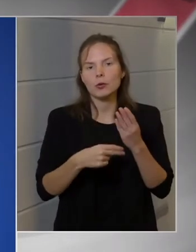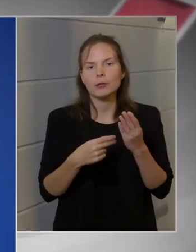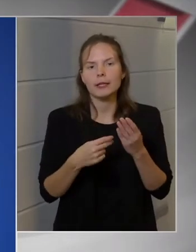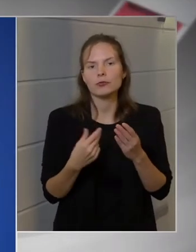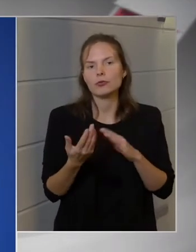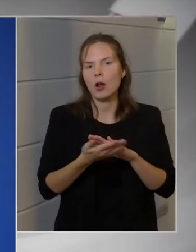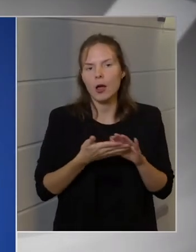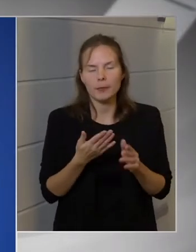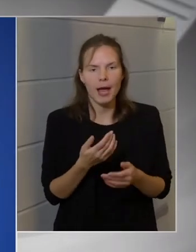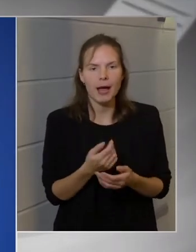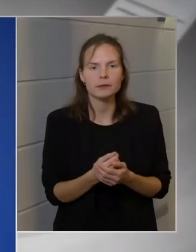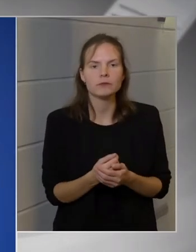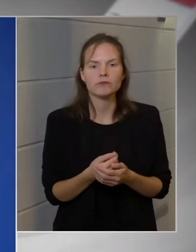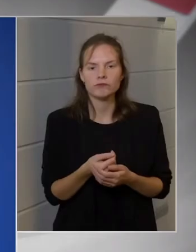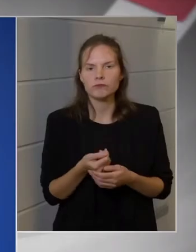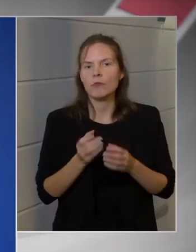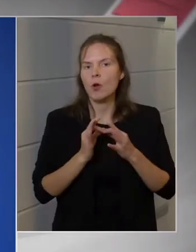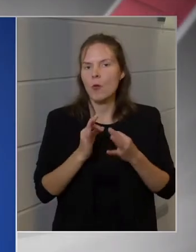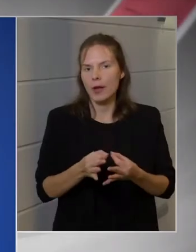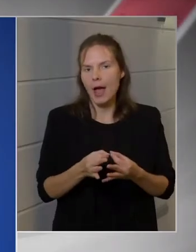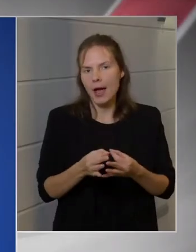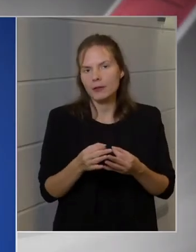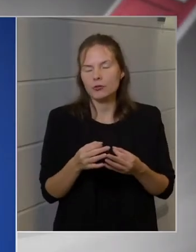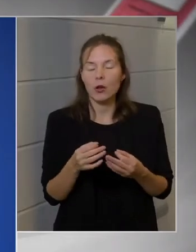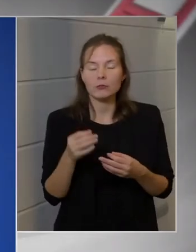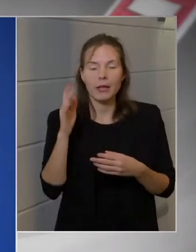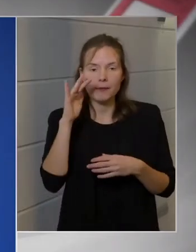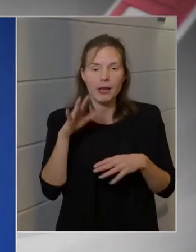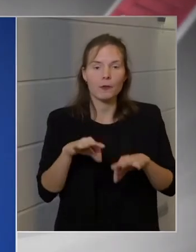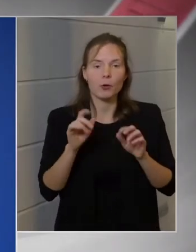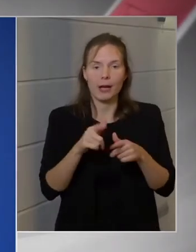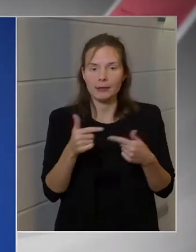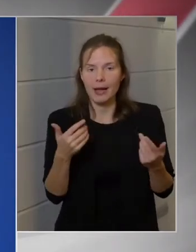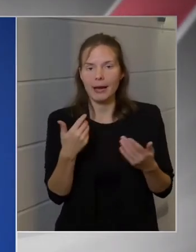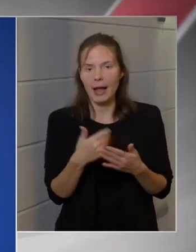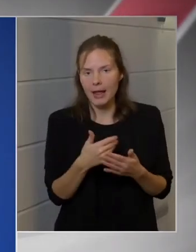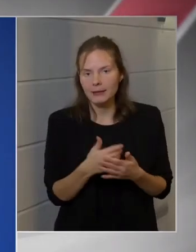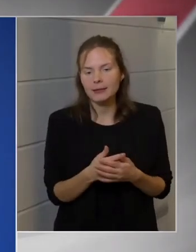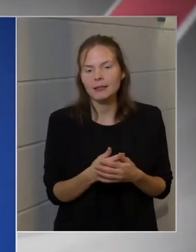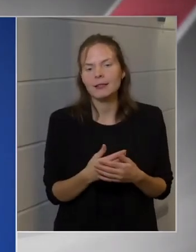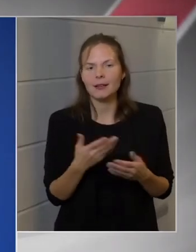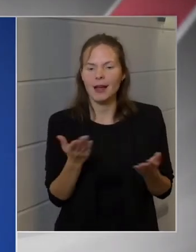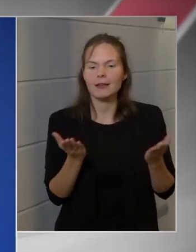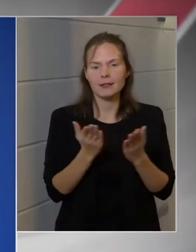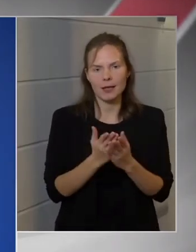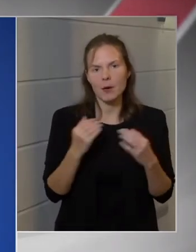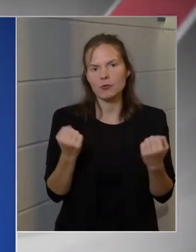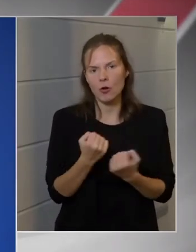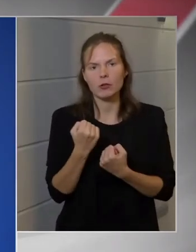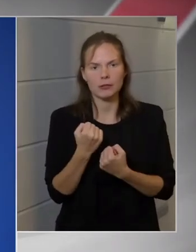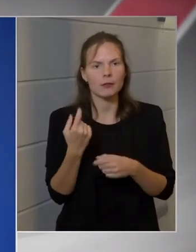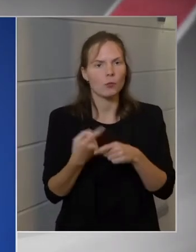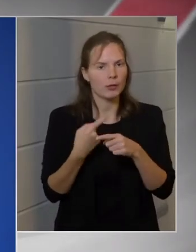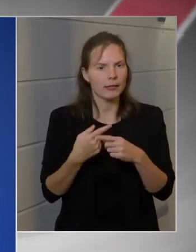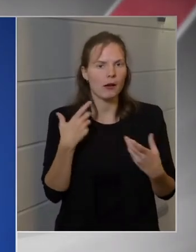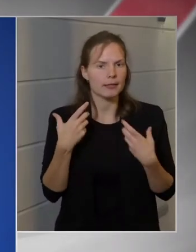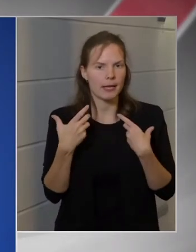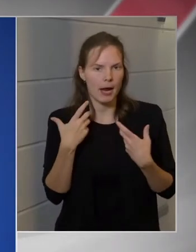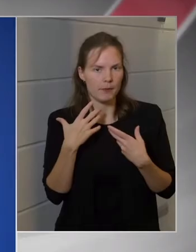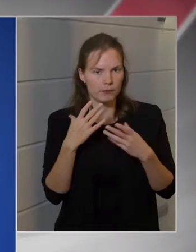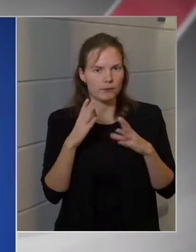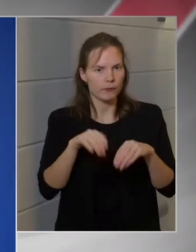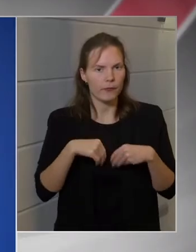együttműködést elősegítve teljesen függetlennek kellene lennie, ehhez képest aktív politikai szerepet játszik,